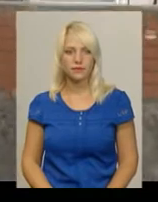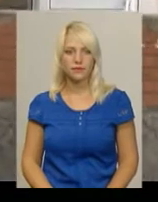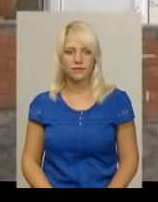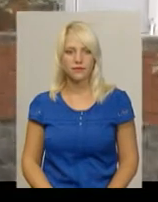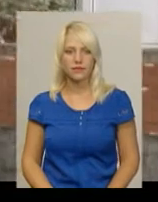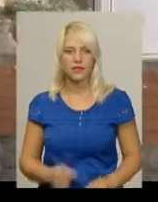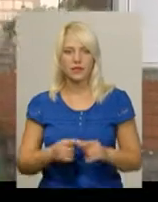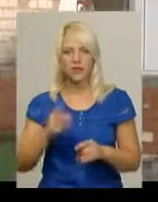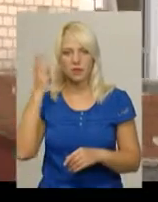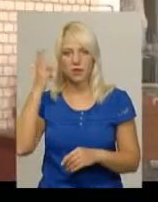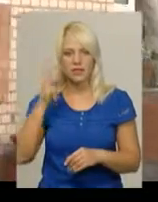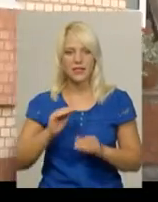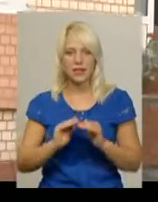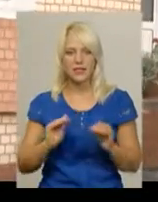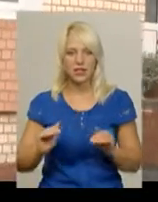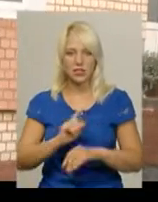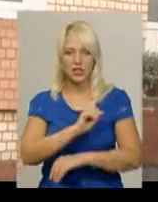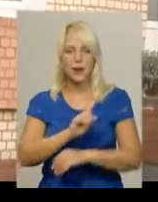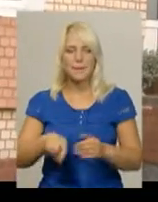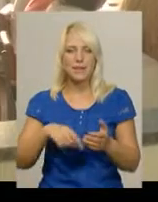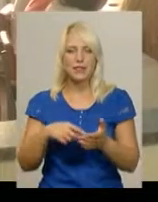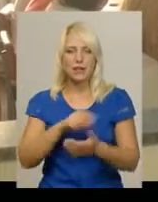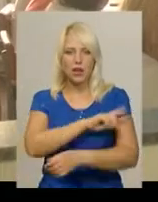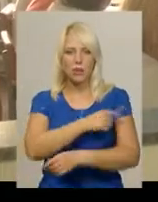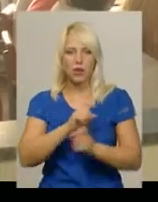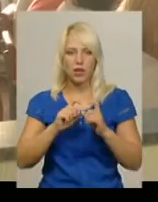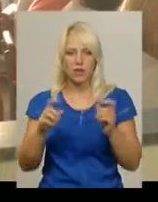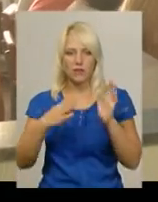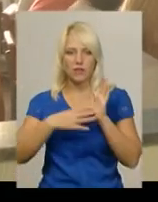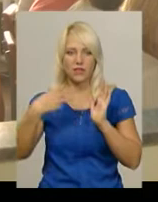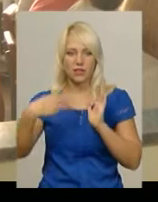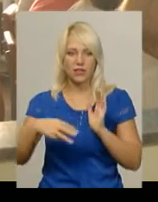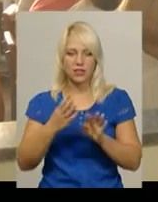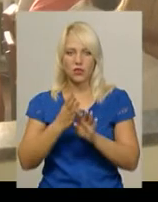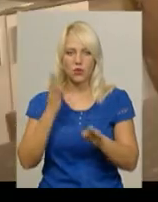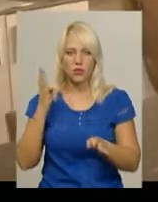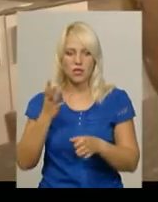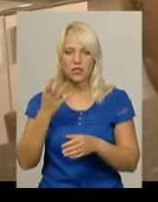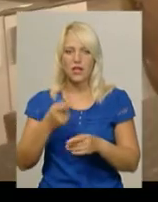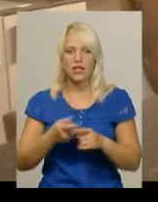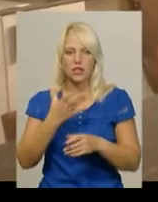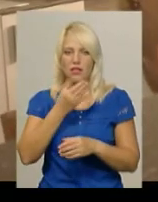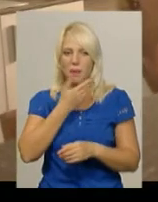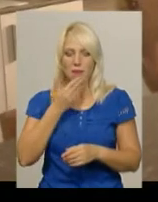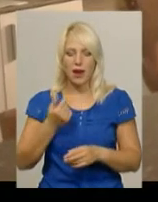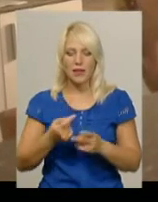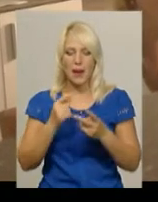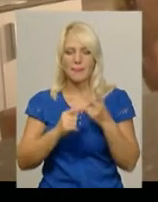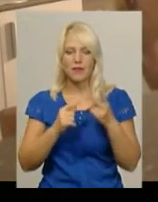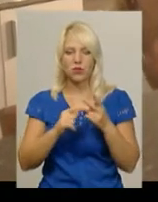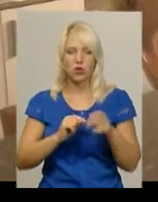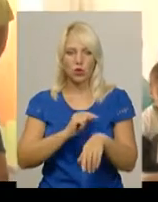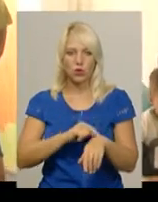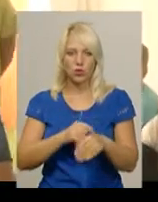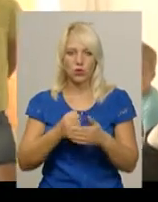Це Хмельницька міська дитяча поліклініка. О 9.30 у реєстратурі черг немає. Півтори години до цього тут була інша